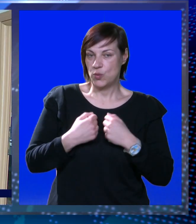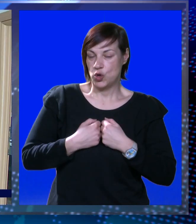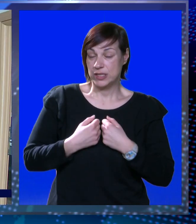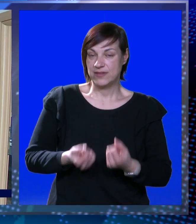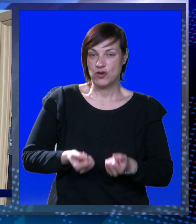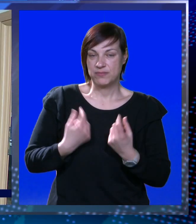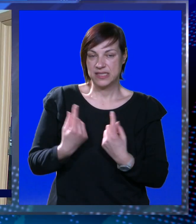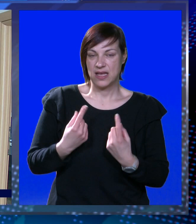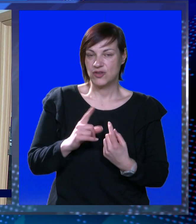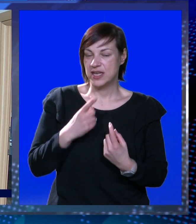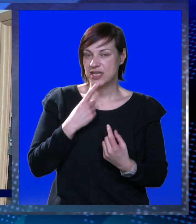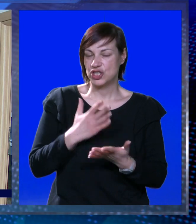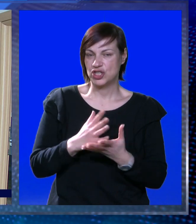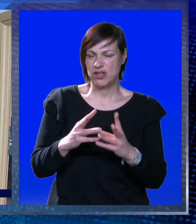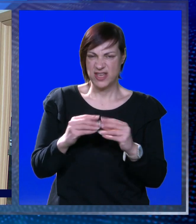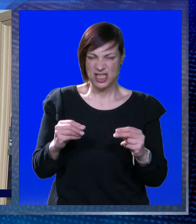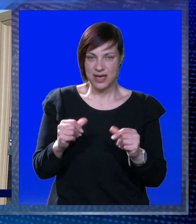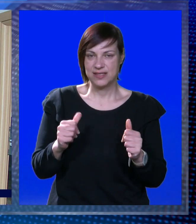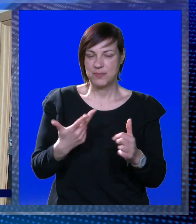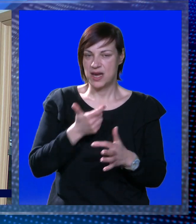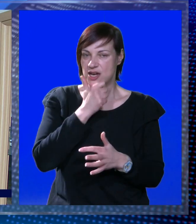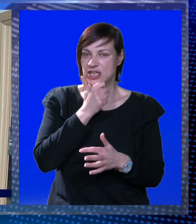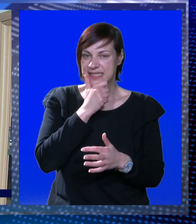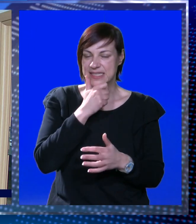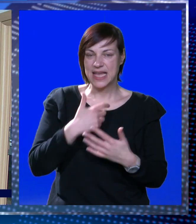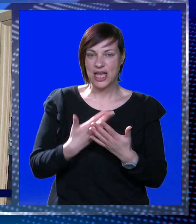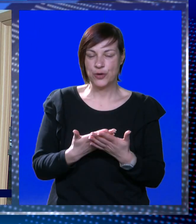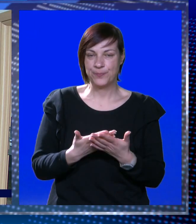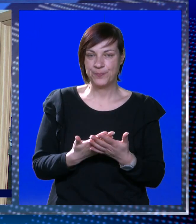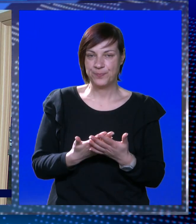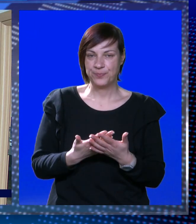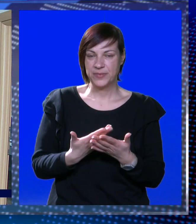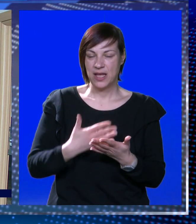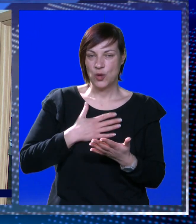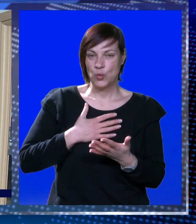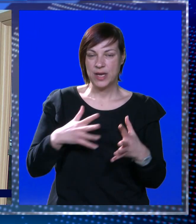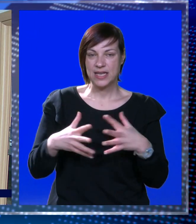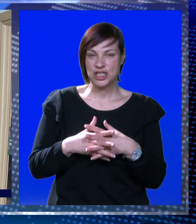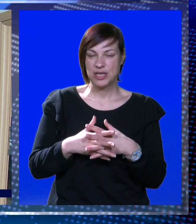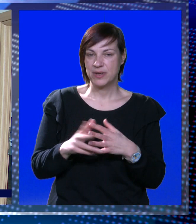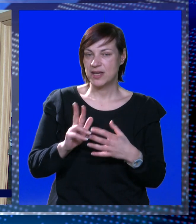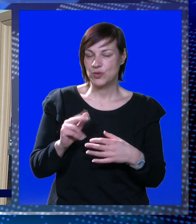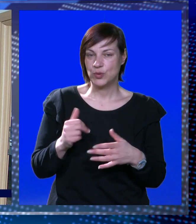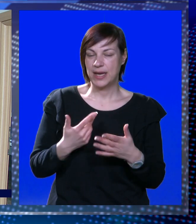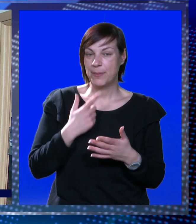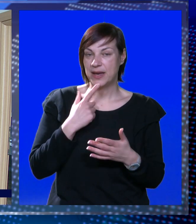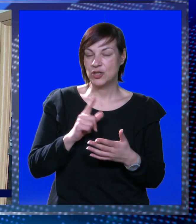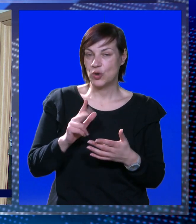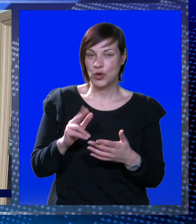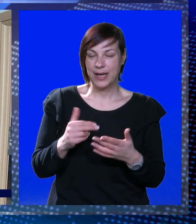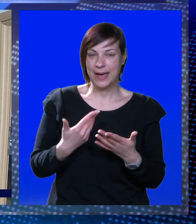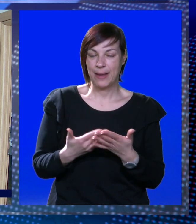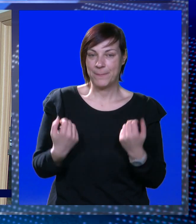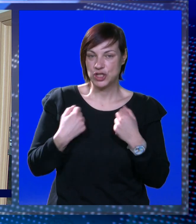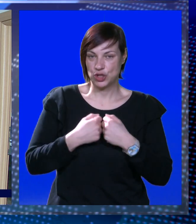nosivom stanju. Ne nešto što je već rasparano, što je dotrajalo, jer zapravo u našem gradu zaista nema nekoga tko